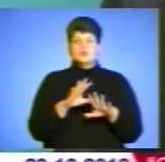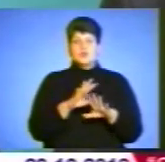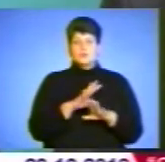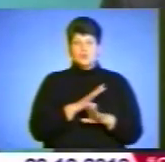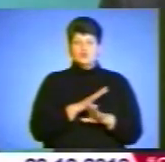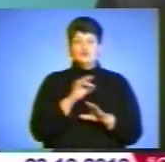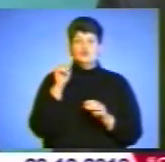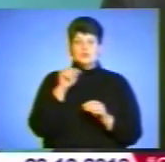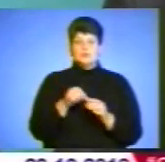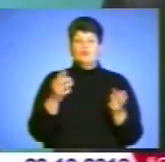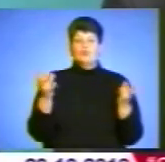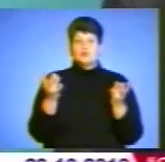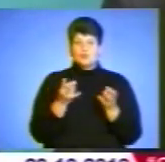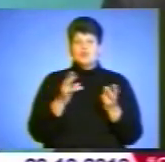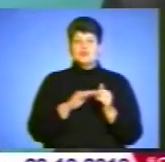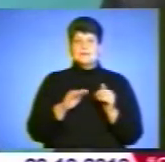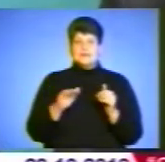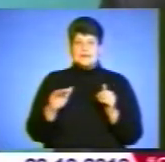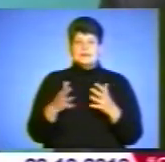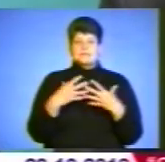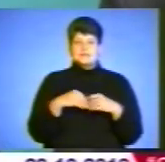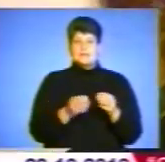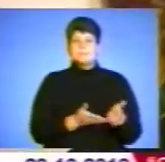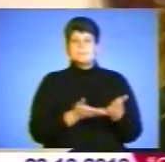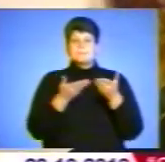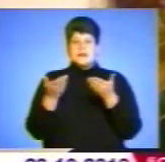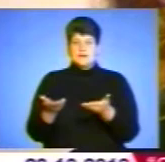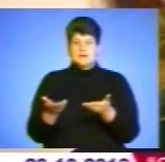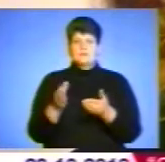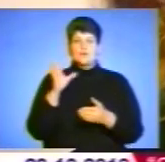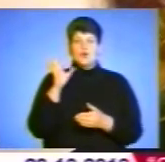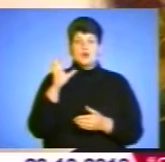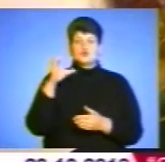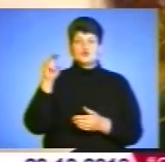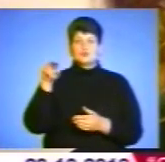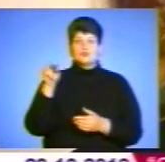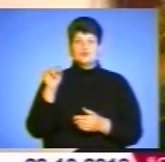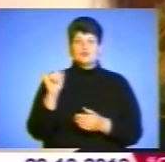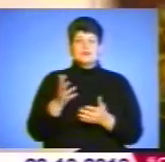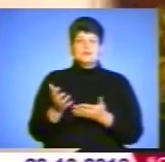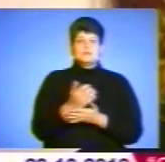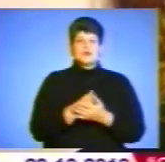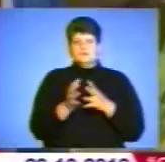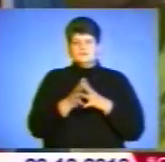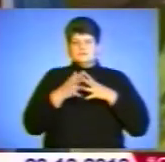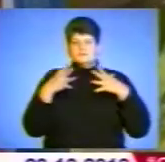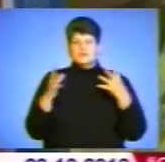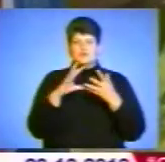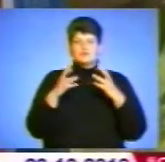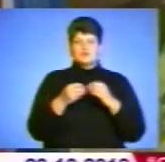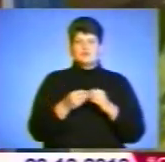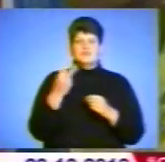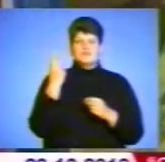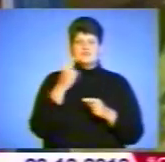потребуючим дітям, потребуючим сім'ям їх передати. Ольга Савчук – волонтерка, яка зібрала найбільшу суму – майже 2